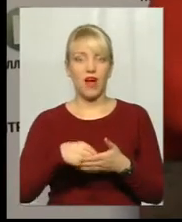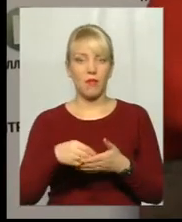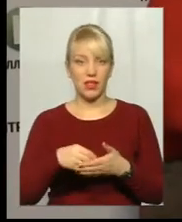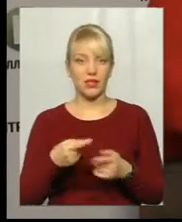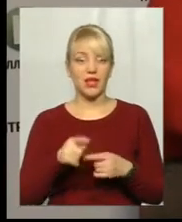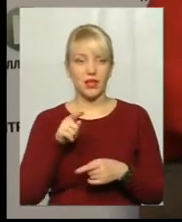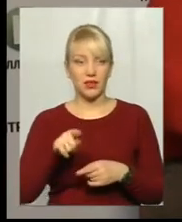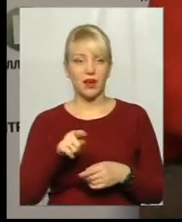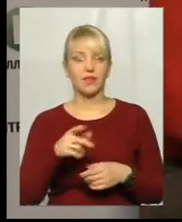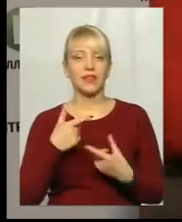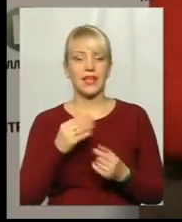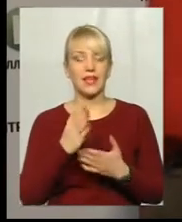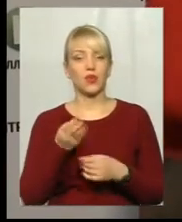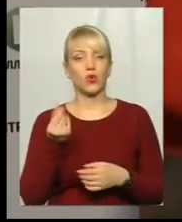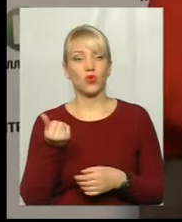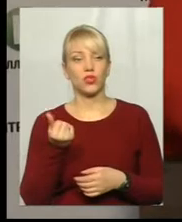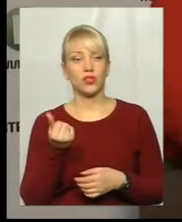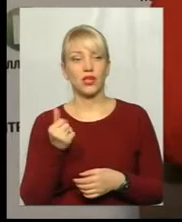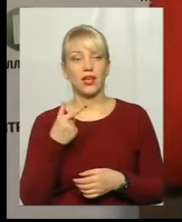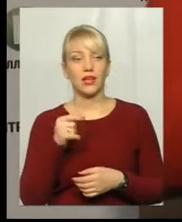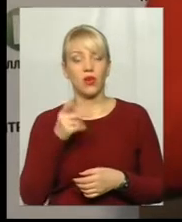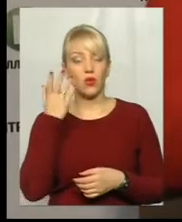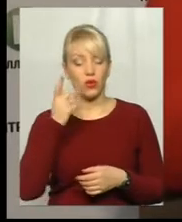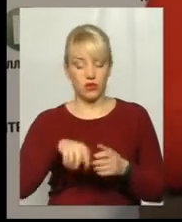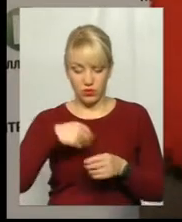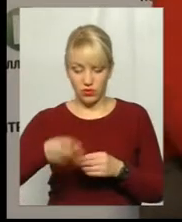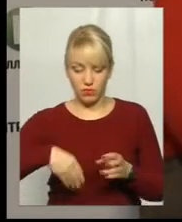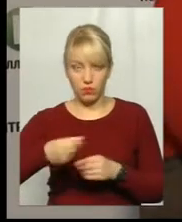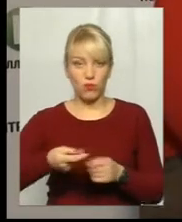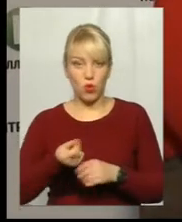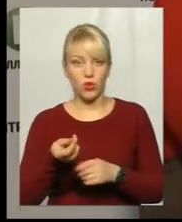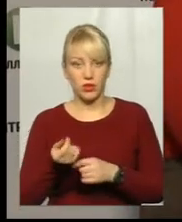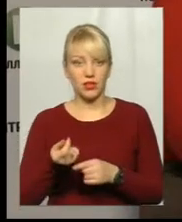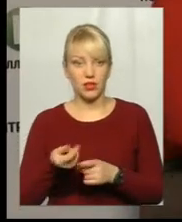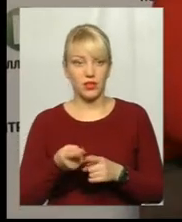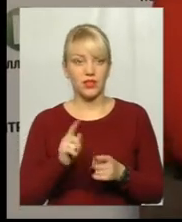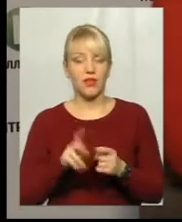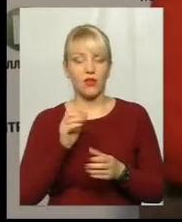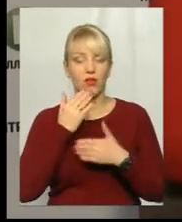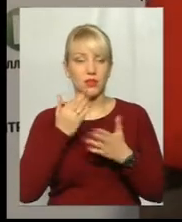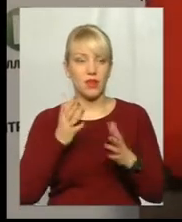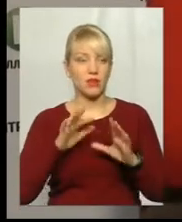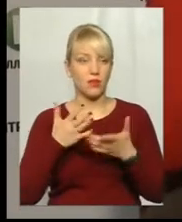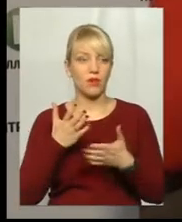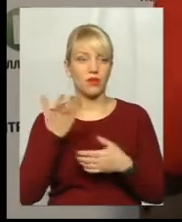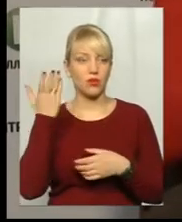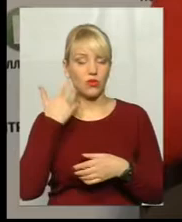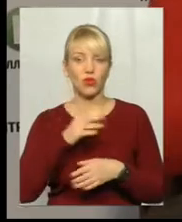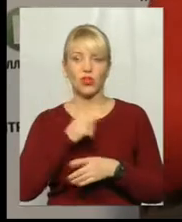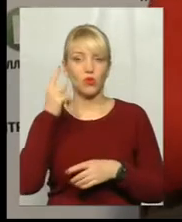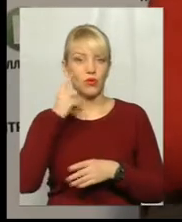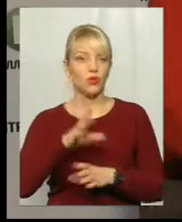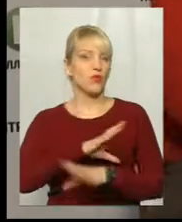там, де знаходяться кошти, які ви дістаєте, коли розраховується. Тобто це як останній момент, коли вже, знаєте, ну все,